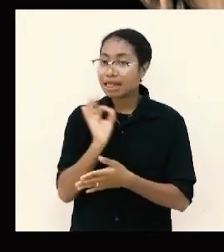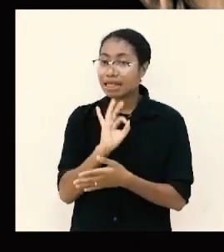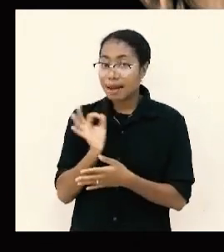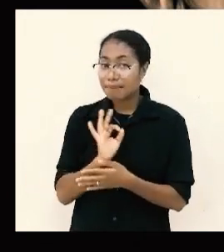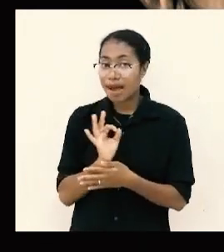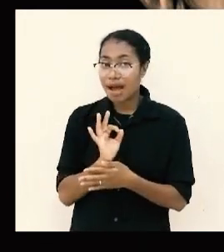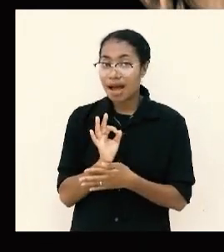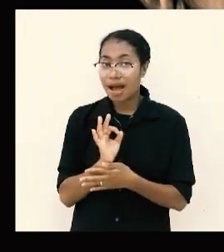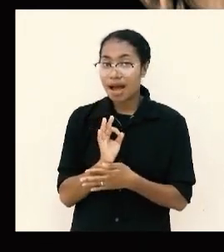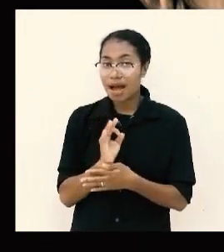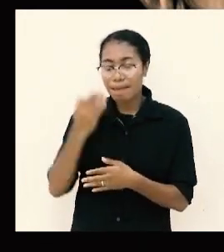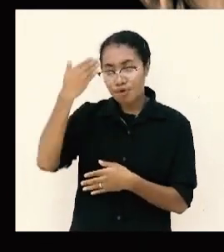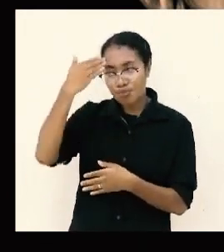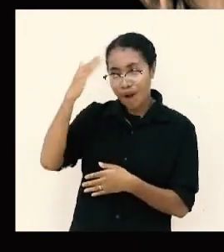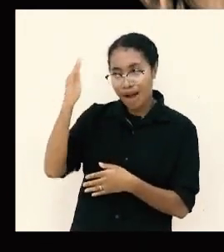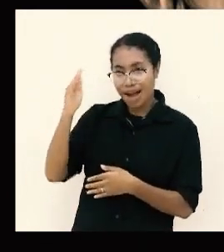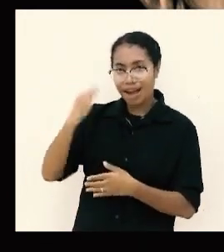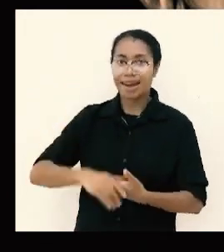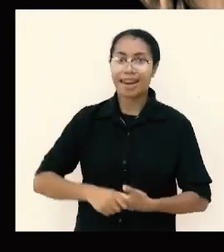melupakan